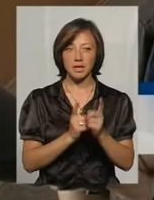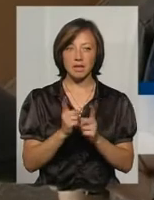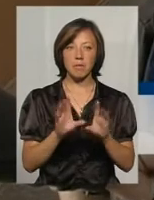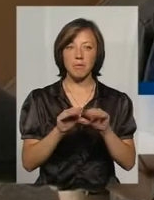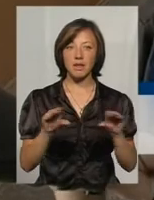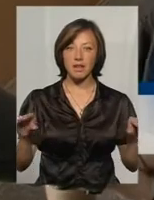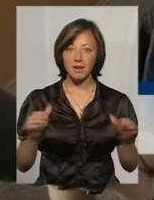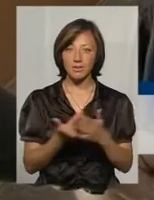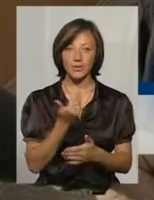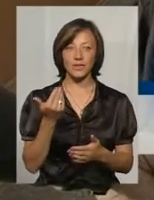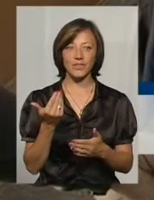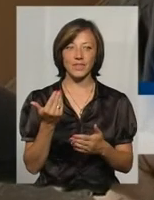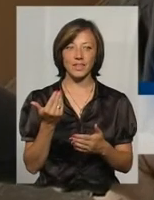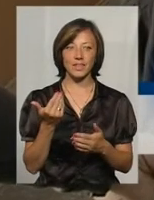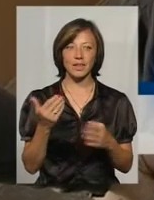постіли нові.